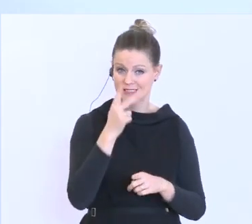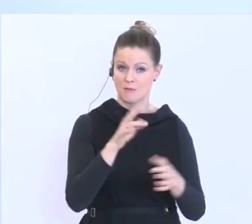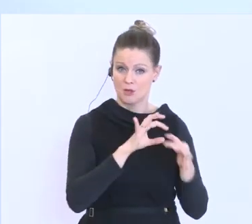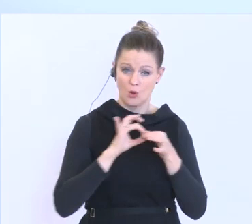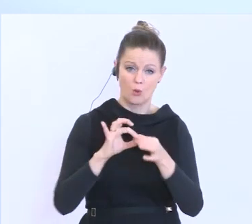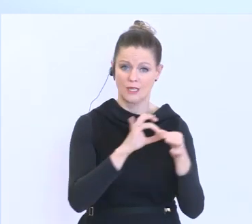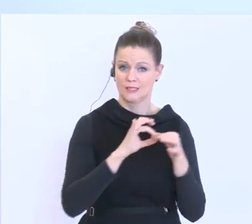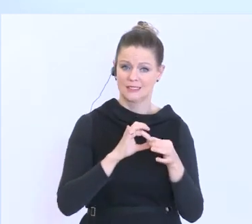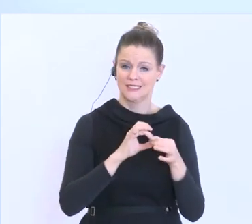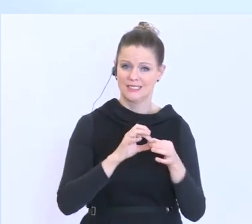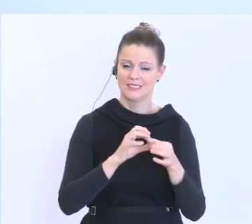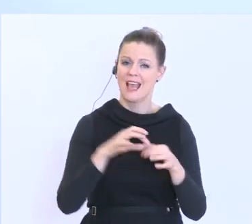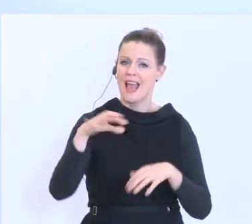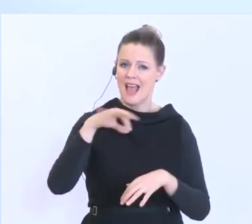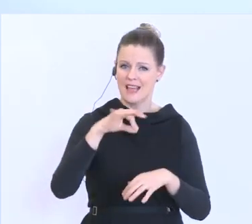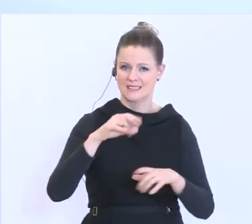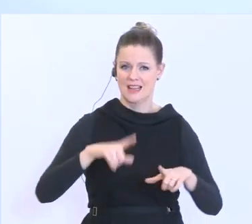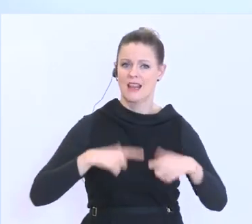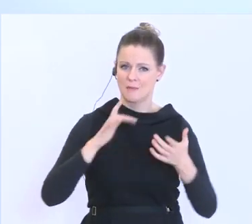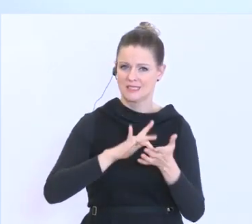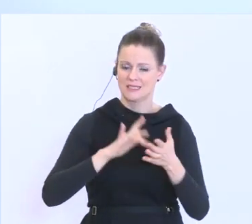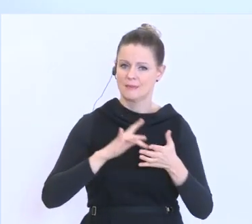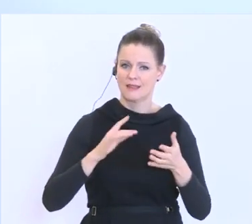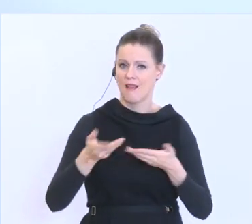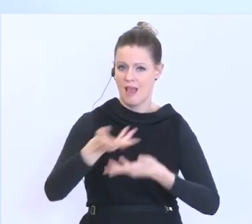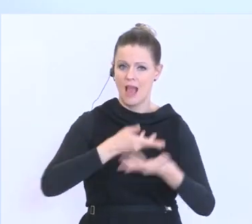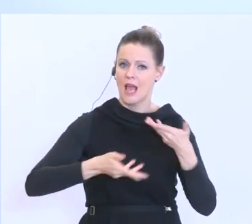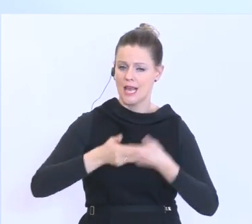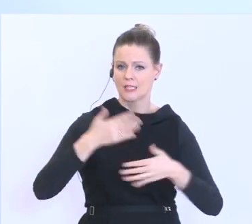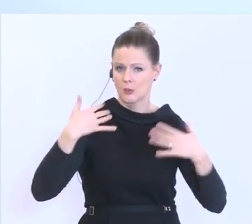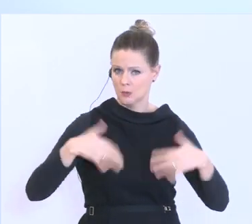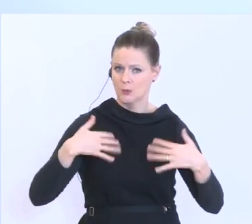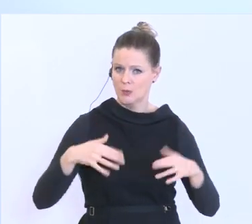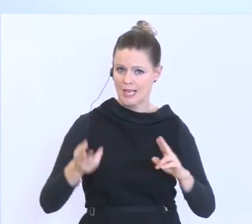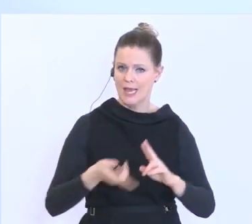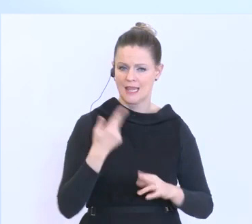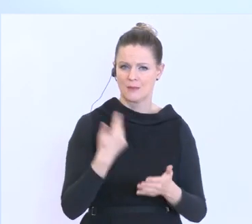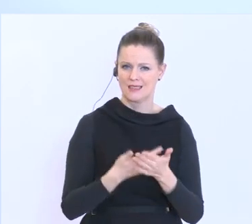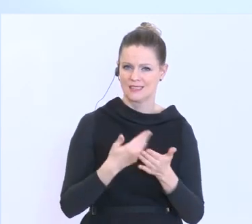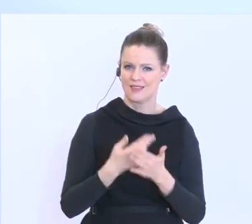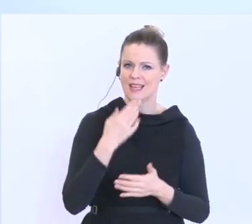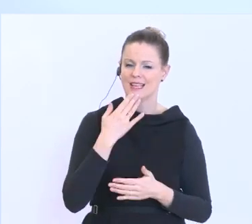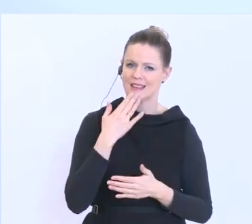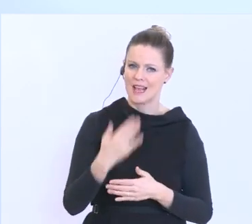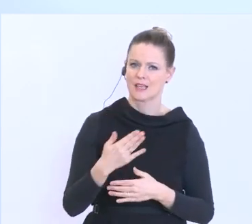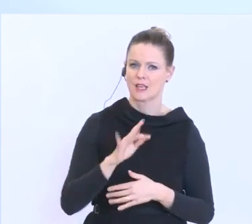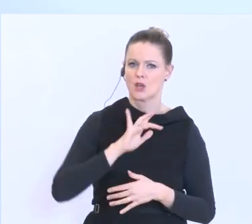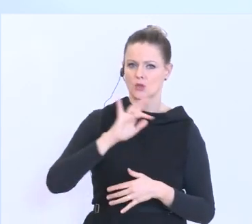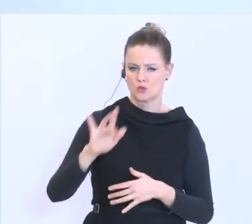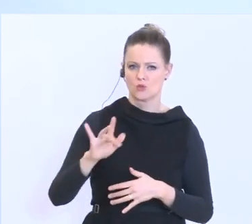Lebensmitteleinzelhandel zu Engpässen gekommen ist. An dieser Stelle ein herzliches Dankeschön an Verteidigungsministerin Claudia Tanner